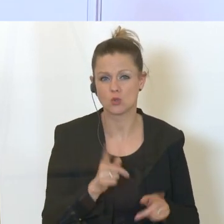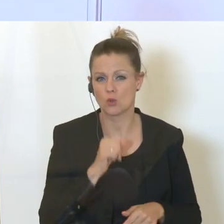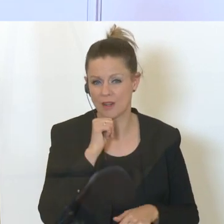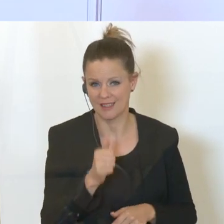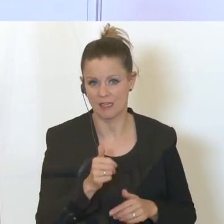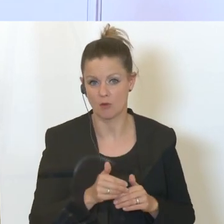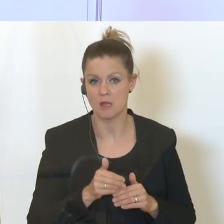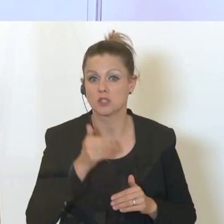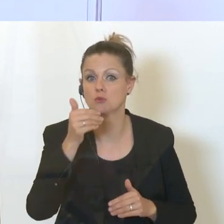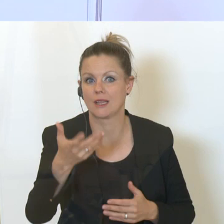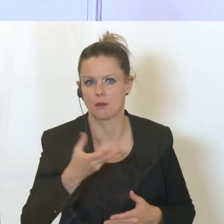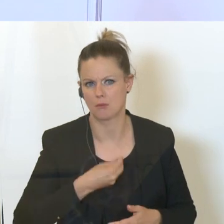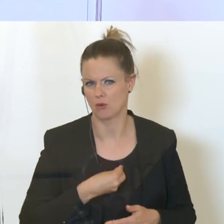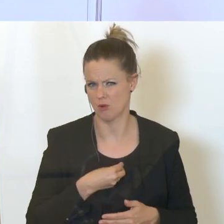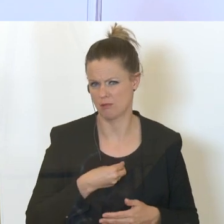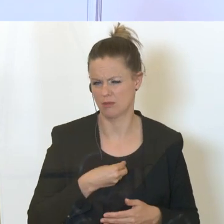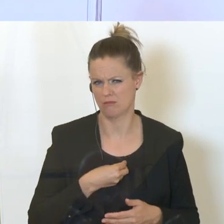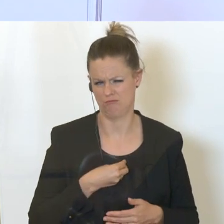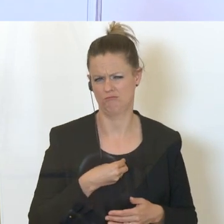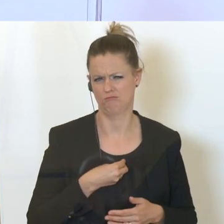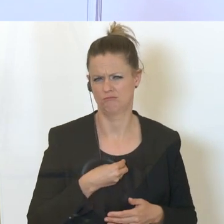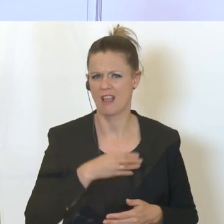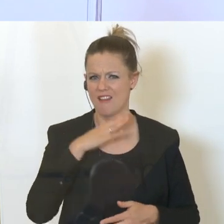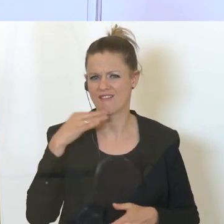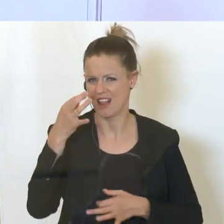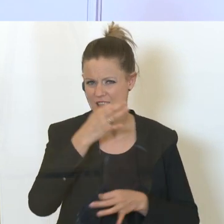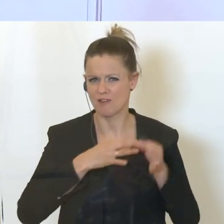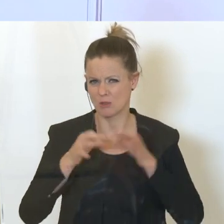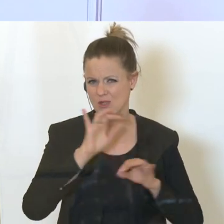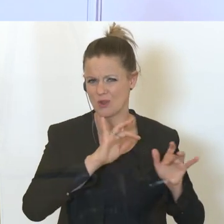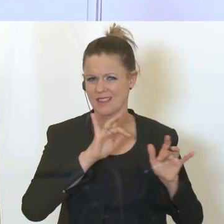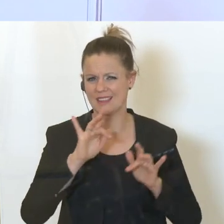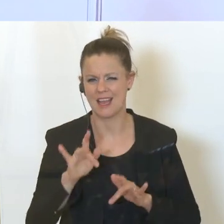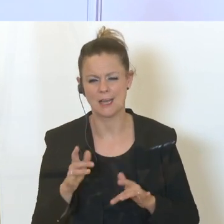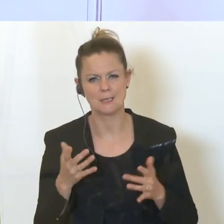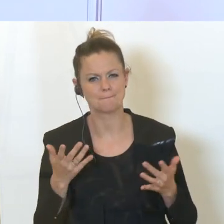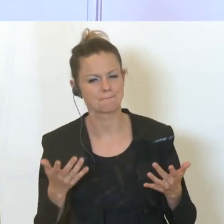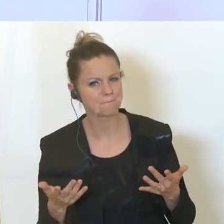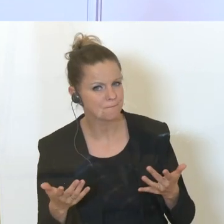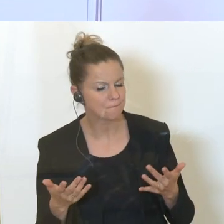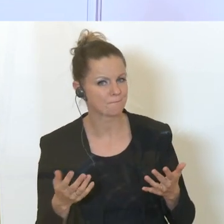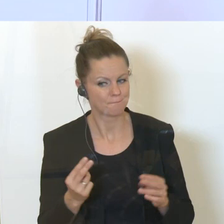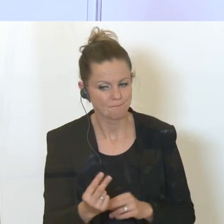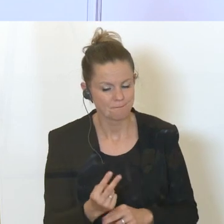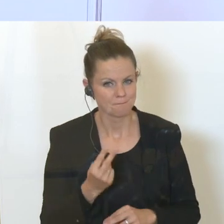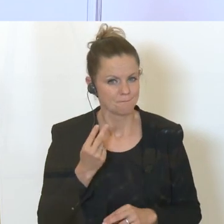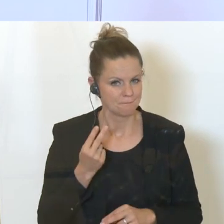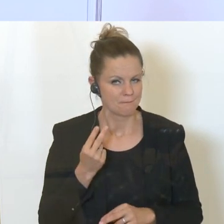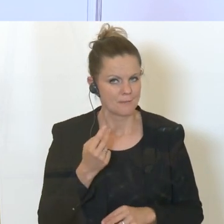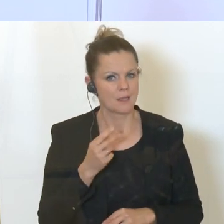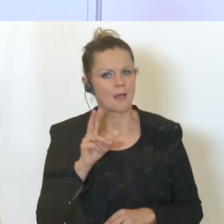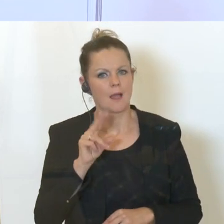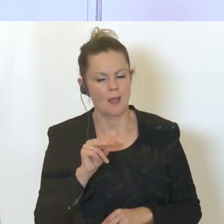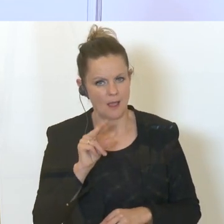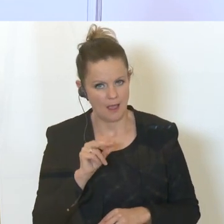erst dann später bekommen. Also es war hier sehr viel Information da, die im Nachhinein dann auch gemeint hat,